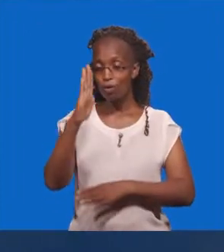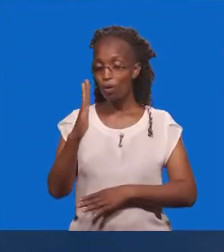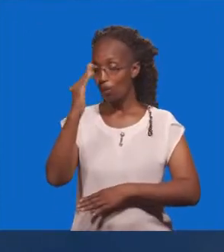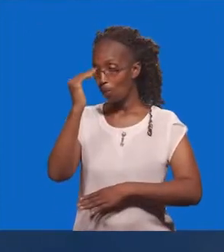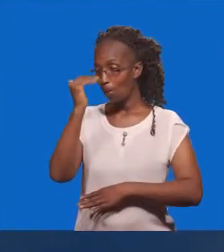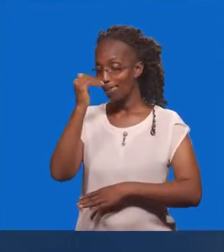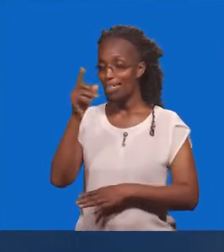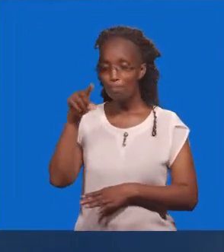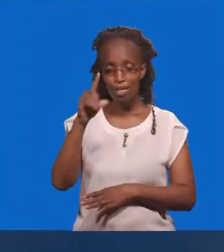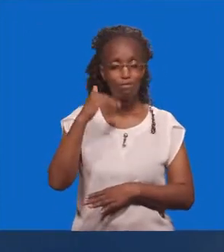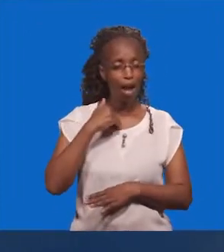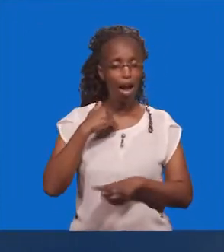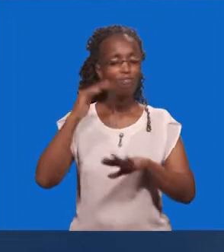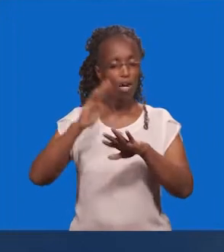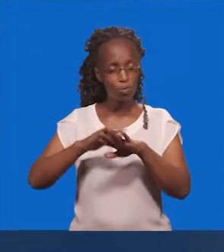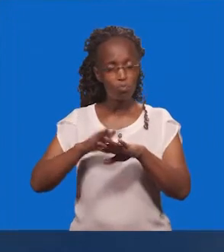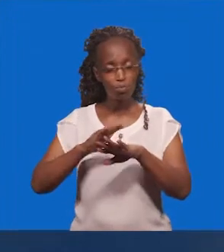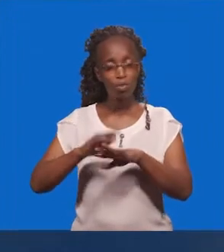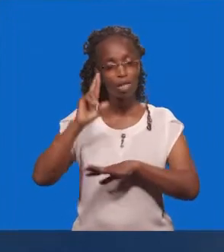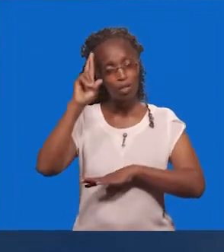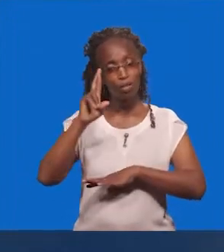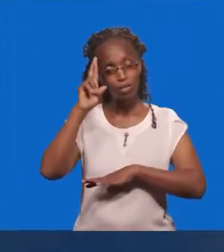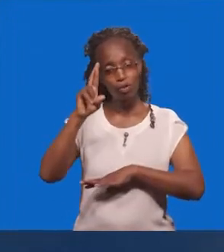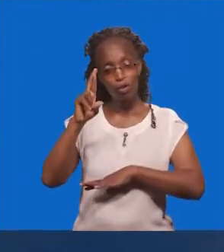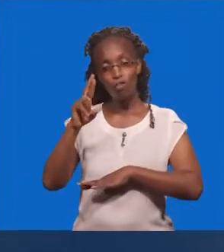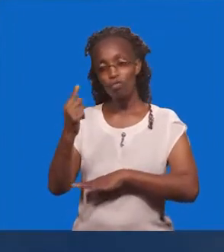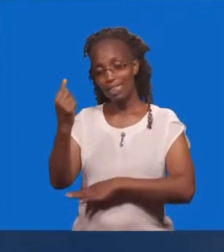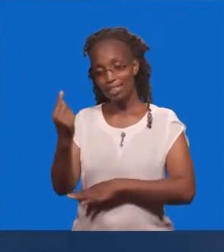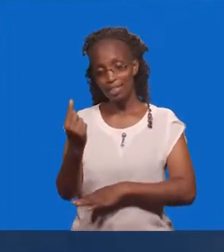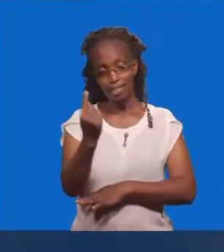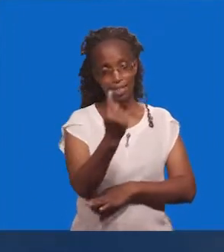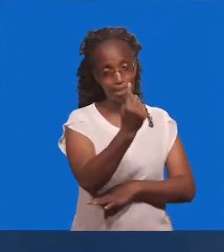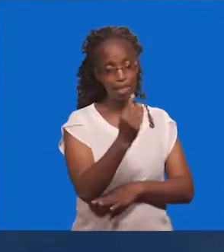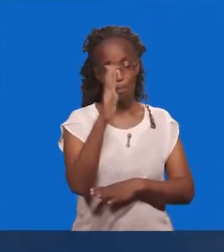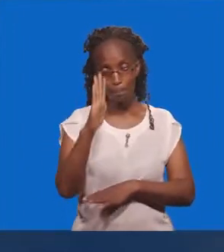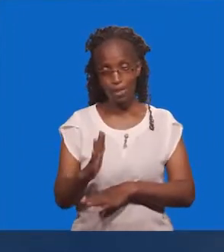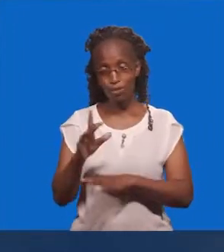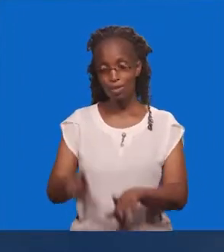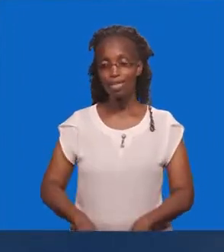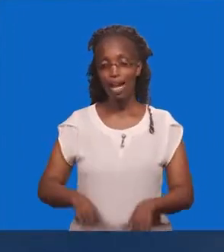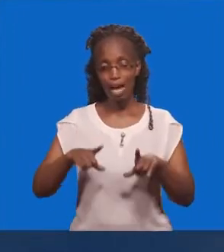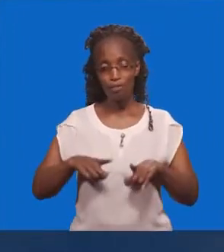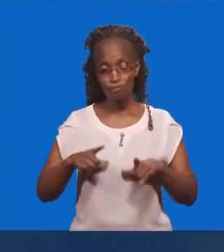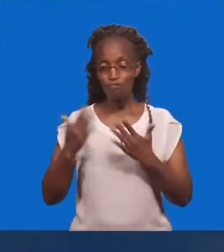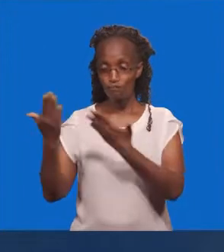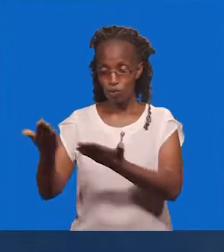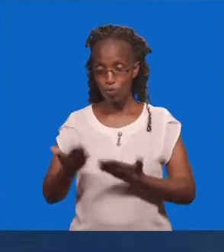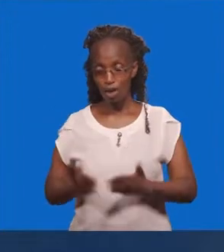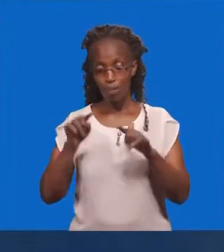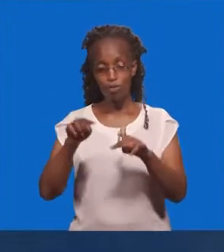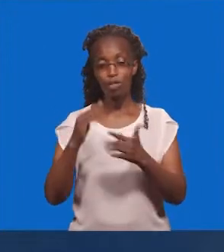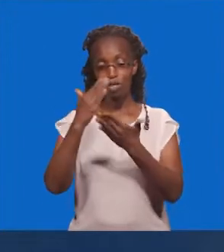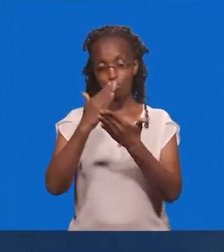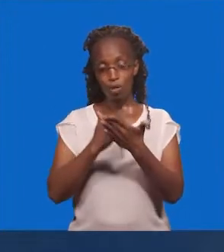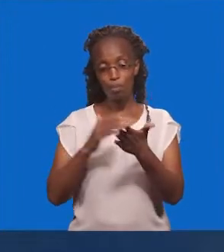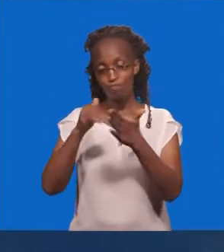Maana, hako na kusudinjema juu ya maisha yako Basi, karibu tena katika ikikipindi Ukipenda